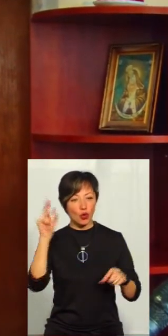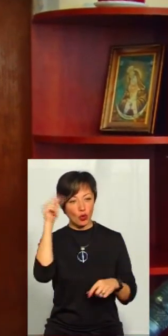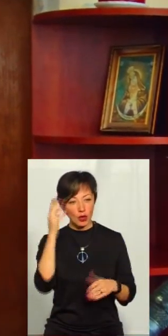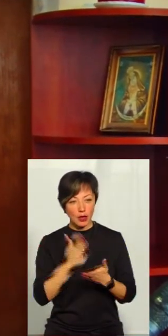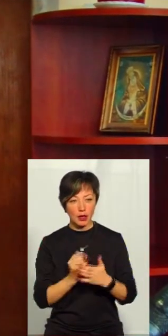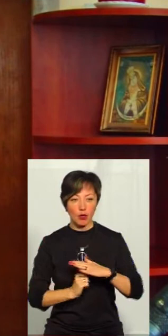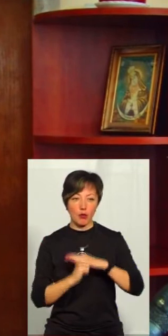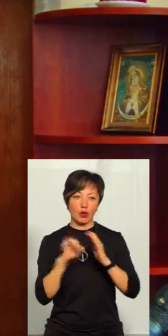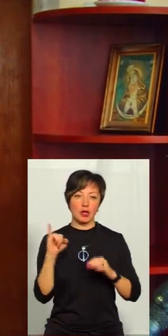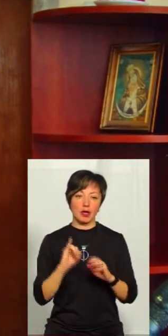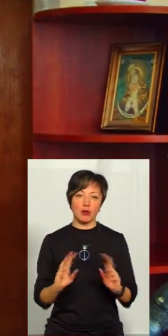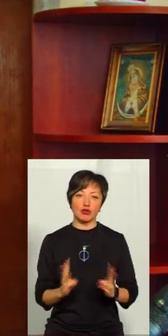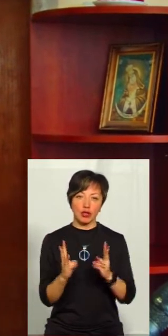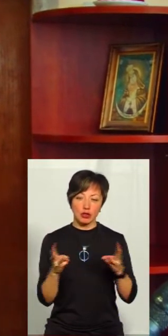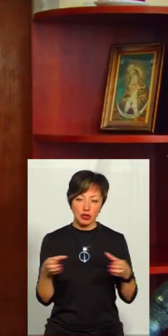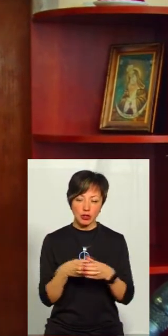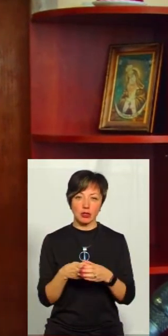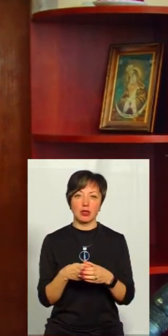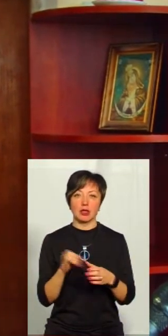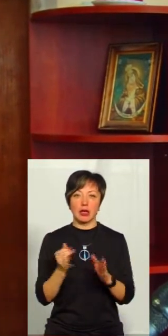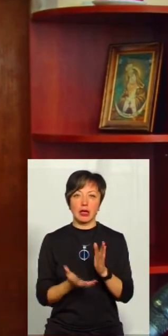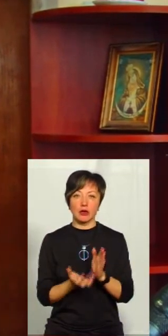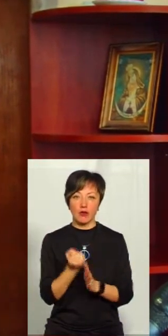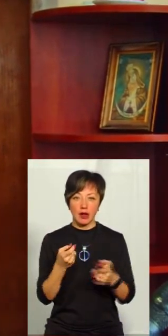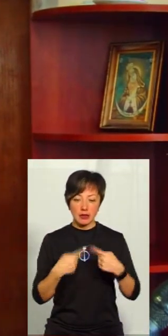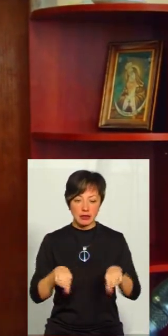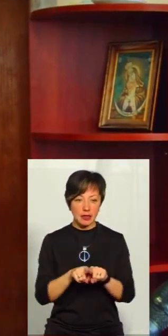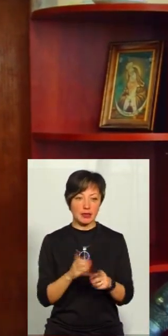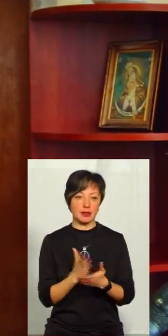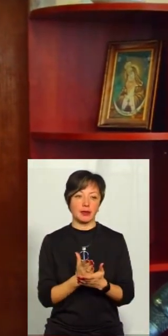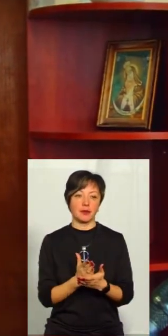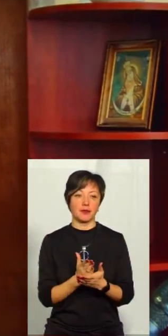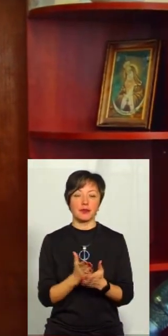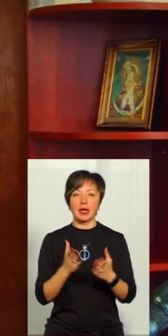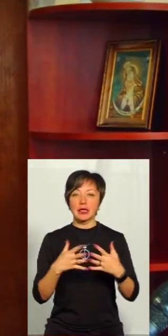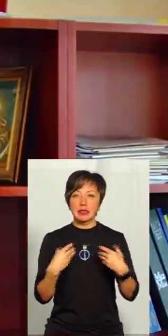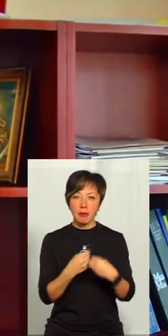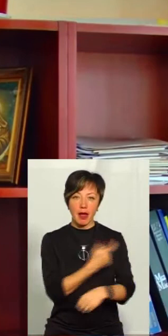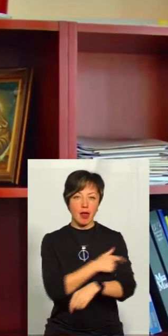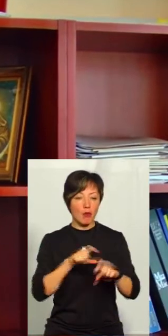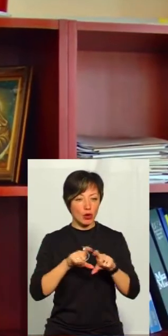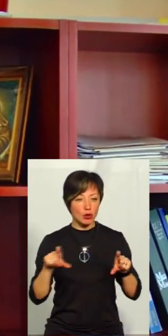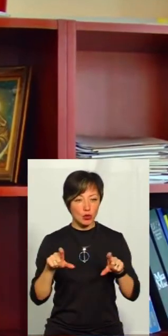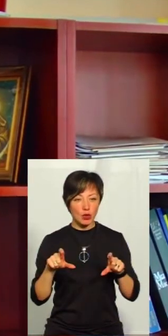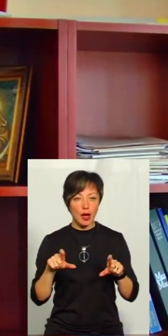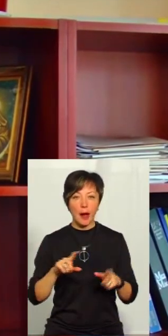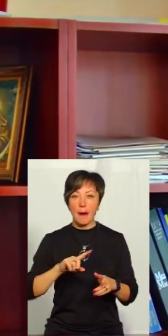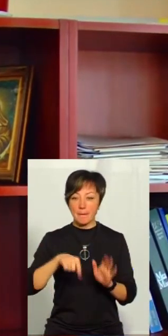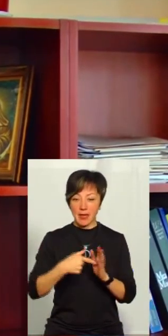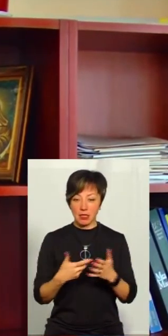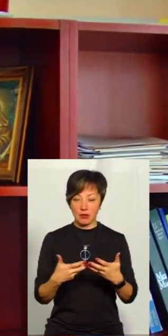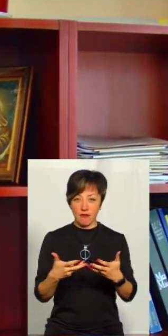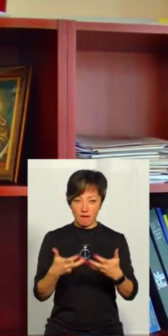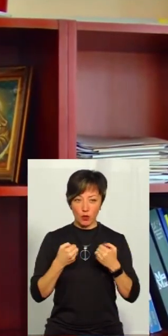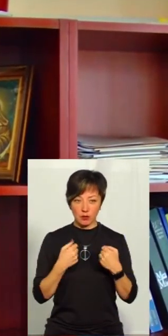опорана, і пожежна, і рятувальний загін в нас є, і сімейна амбулаторія. Місто, знаєте, як візьме нас до